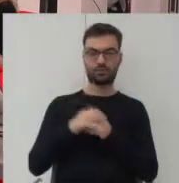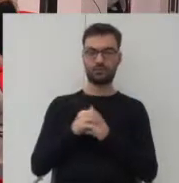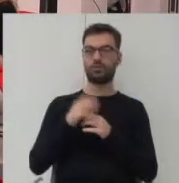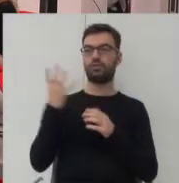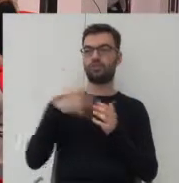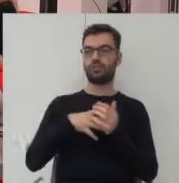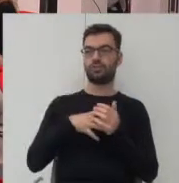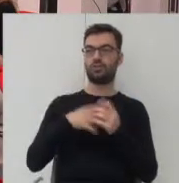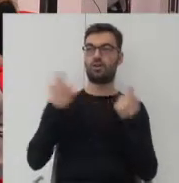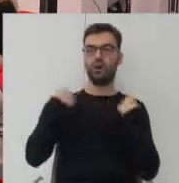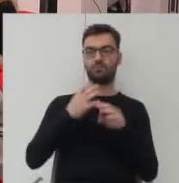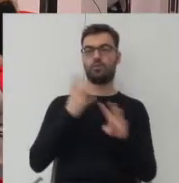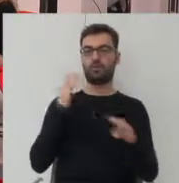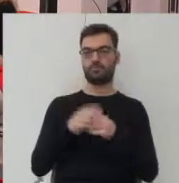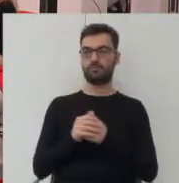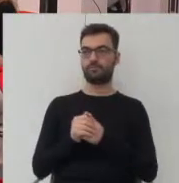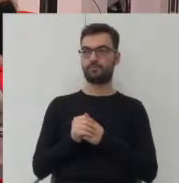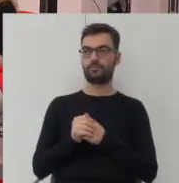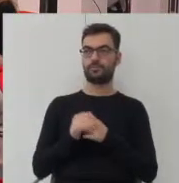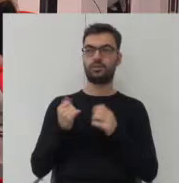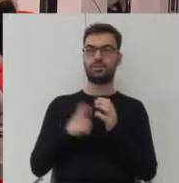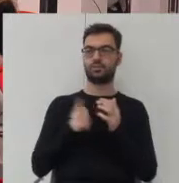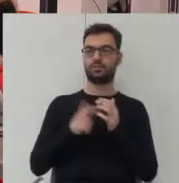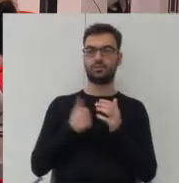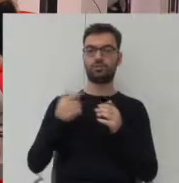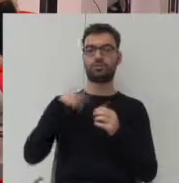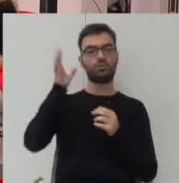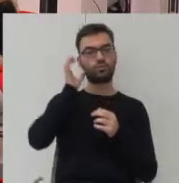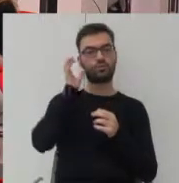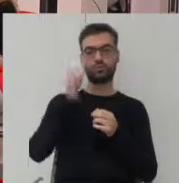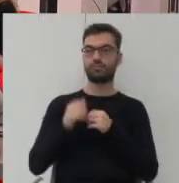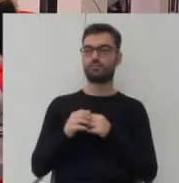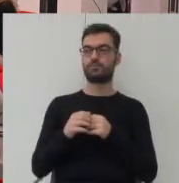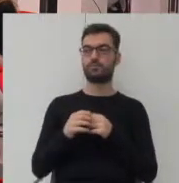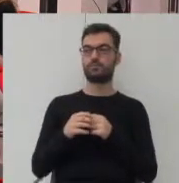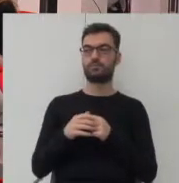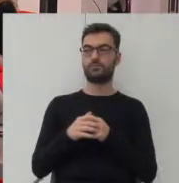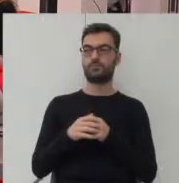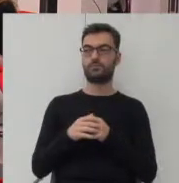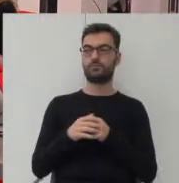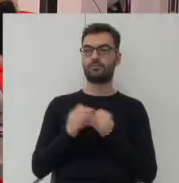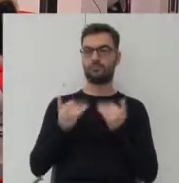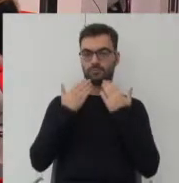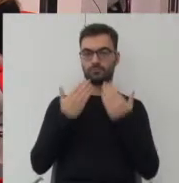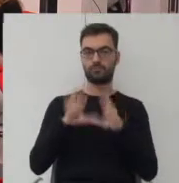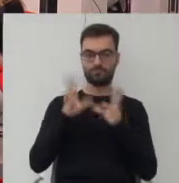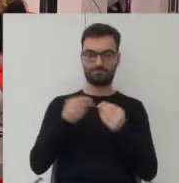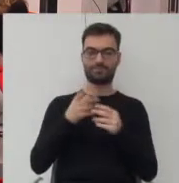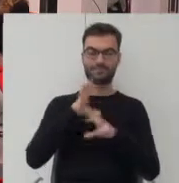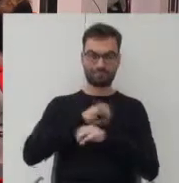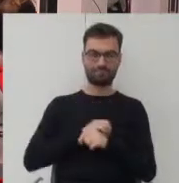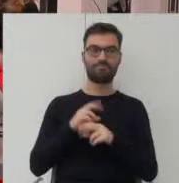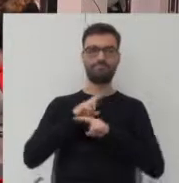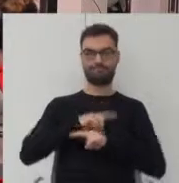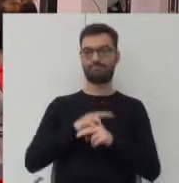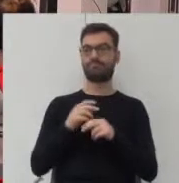4 tysiące osób w kolejce. Bardzo często słyszane go pewnie na mieście. I dziękuję Państwu za wytrwałość